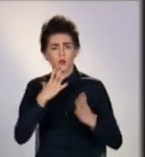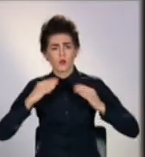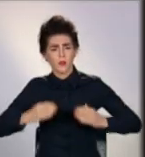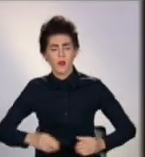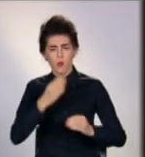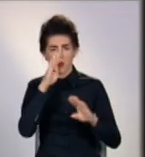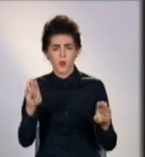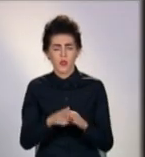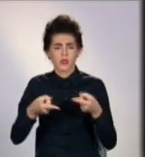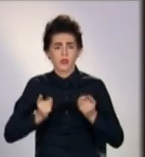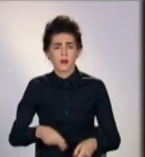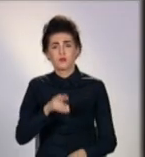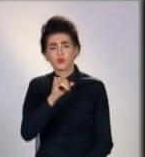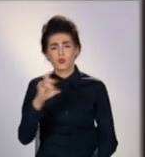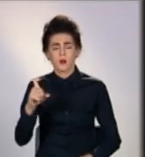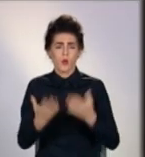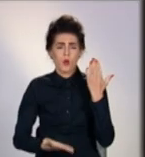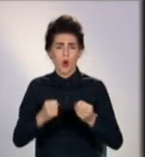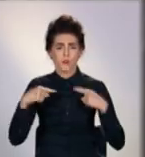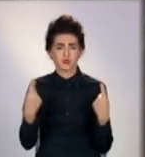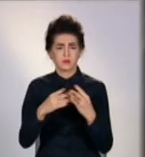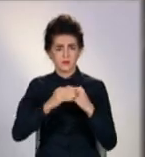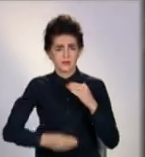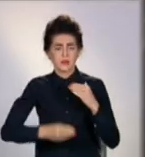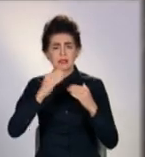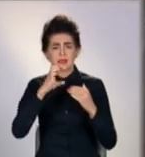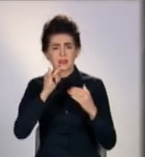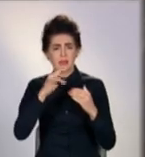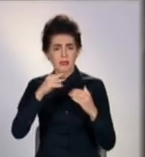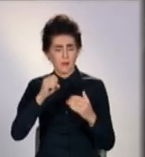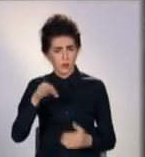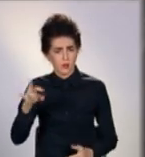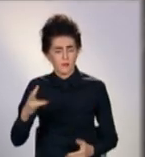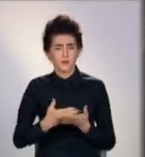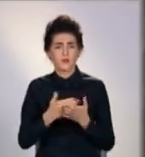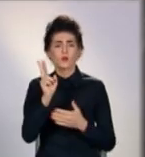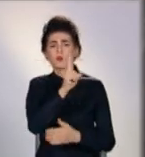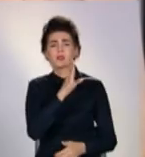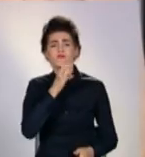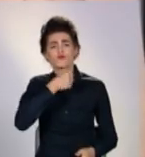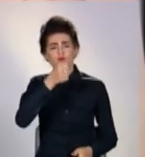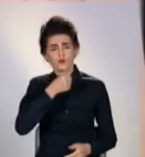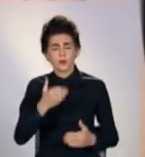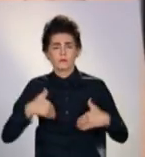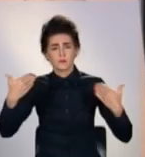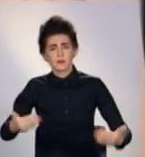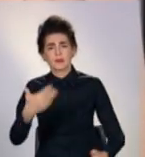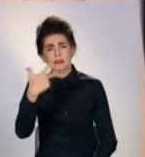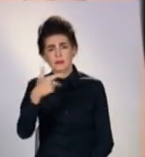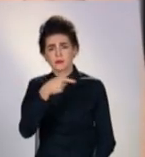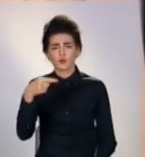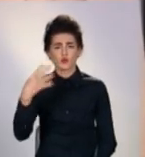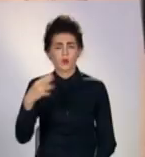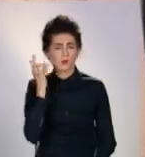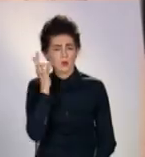натуральний пух, так і звичайний синтепон. Более длинні варіанти предпочитають жінки постарше, це 30-40 років.